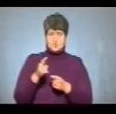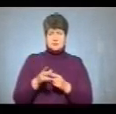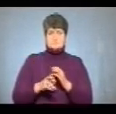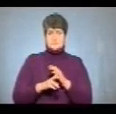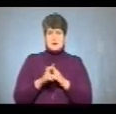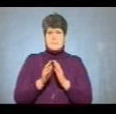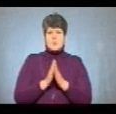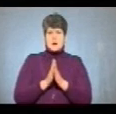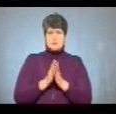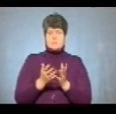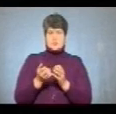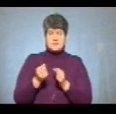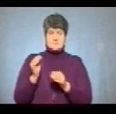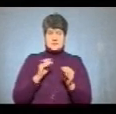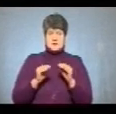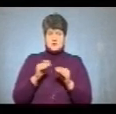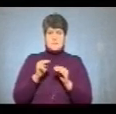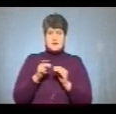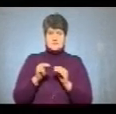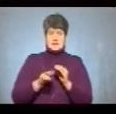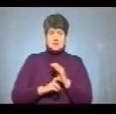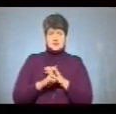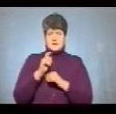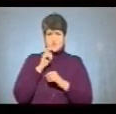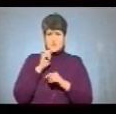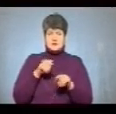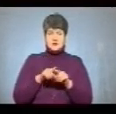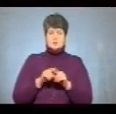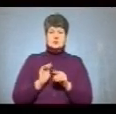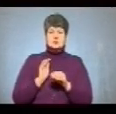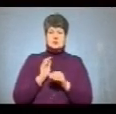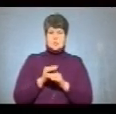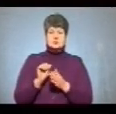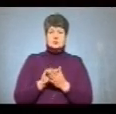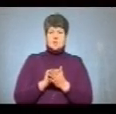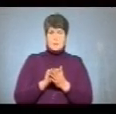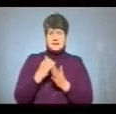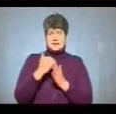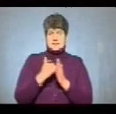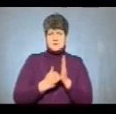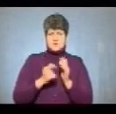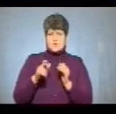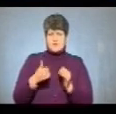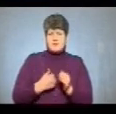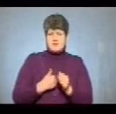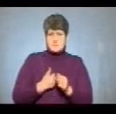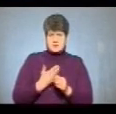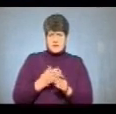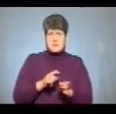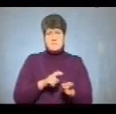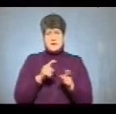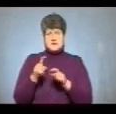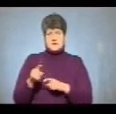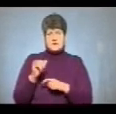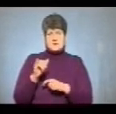прохання про прийом до складу Православної церкви України. Також додаток до документа – список людей, які виявили бажання перейти до